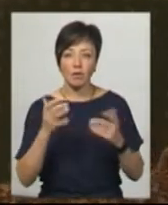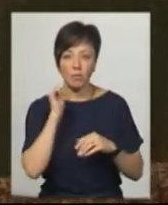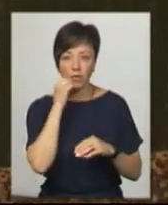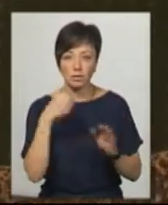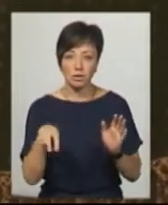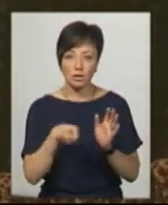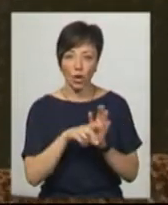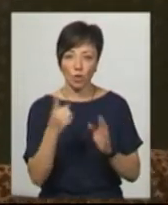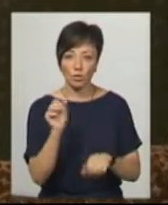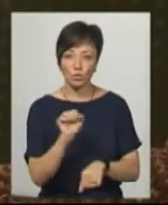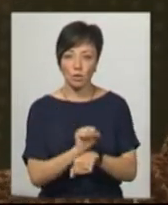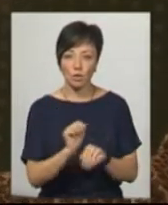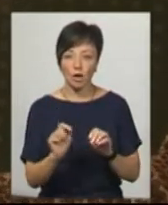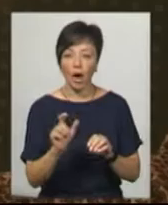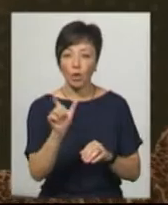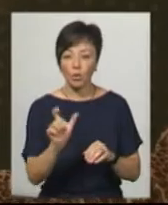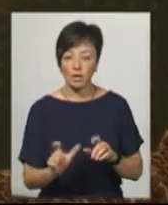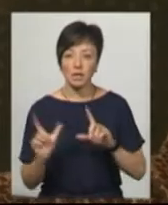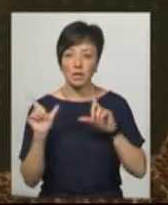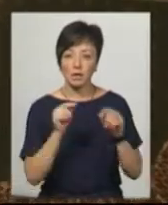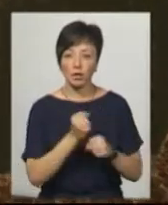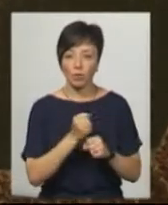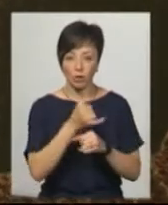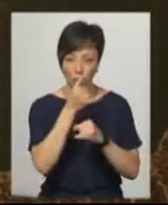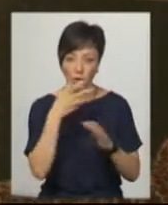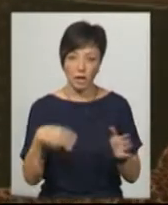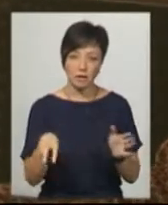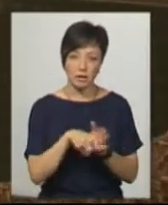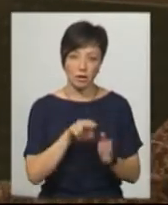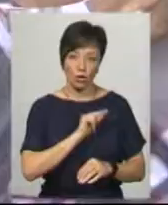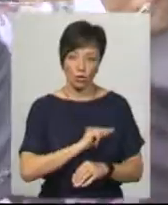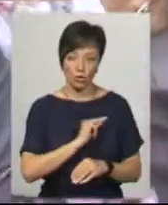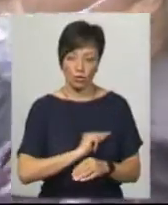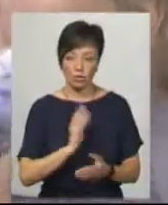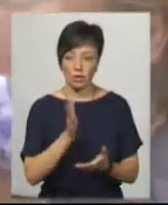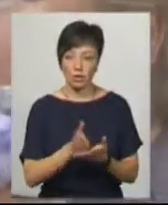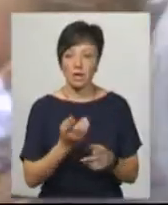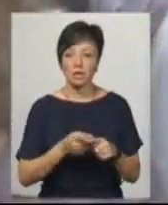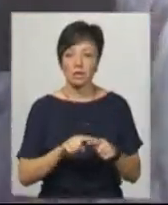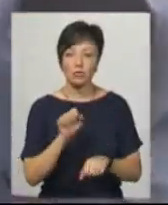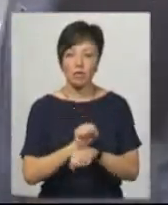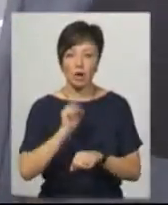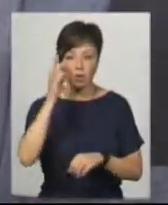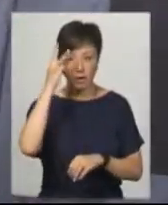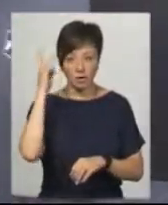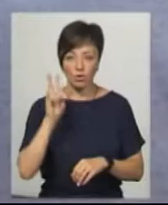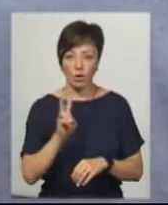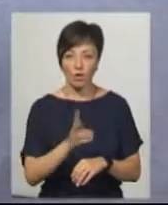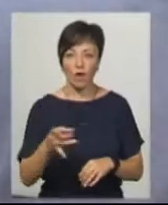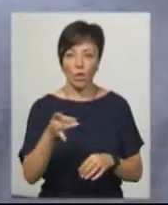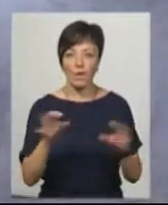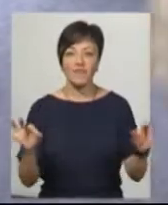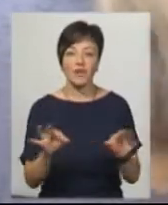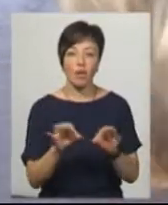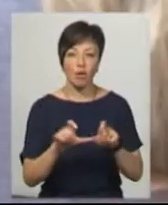бабушка зайшла, одну зупинку приїхала, а людина, яка їхала на роботу, не могла сісти на роботу і доїхати. А це зупинка хмельницького тролейбуса в районі